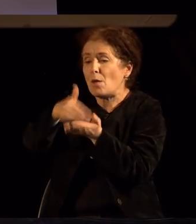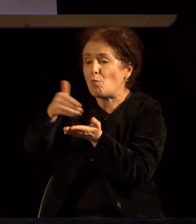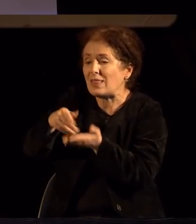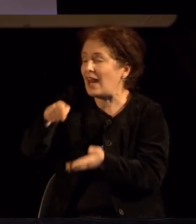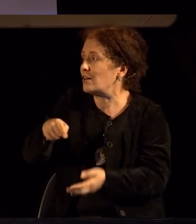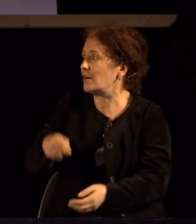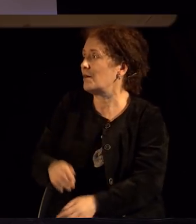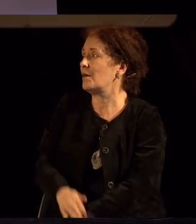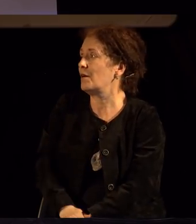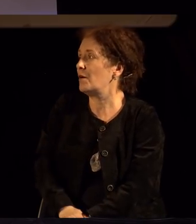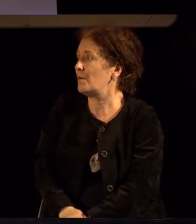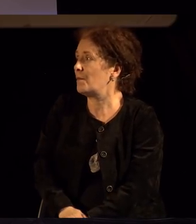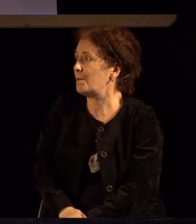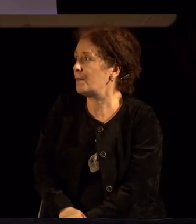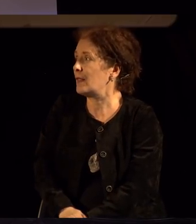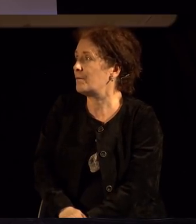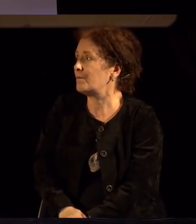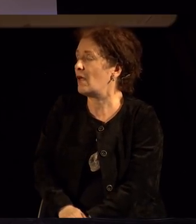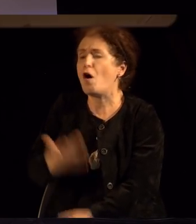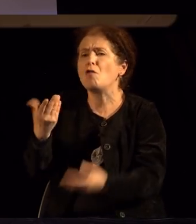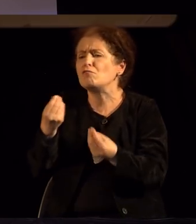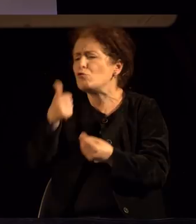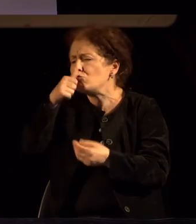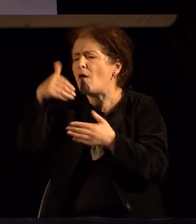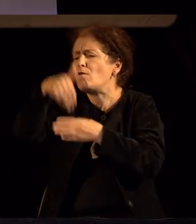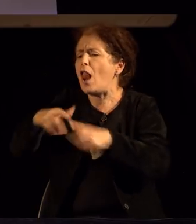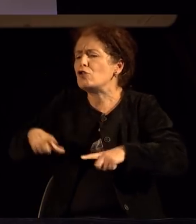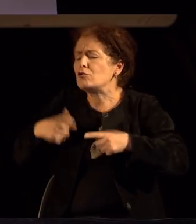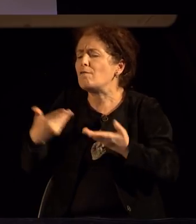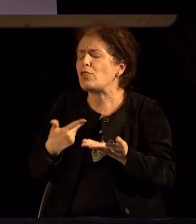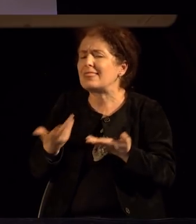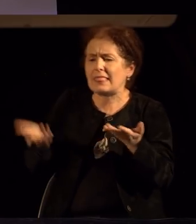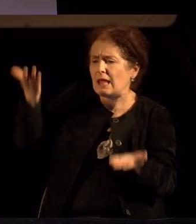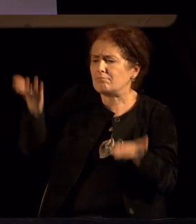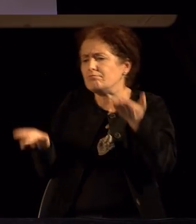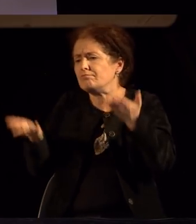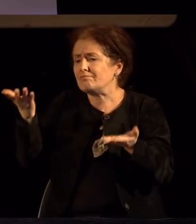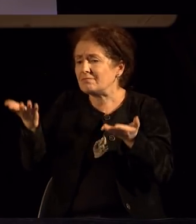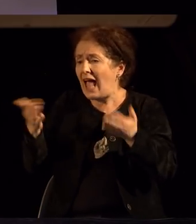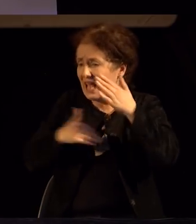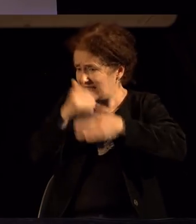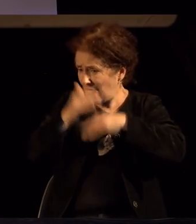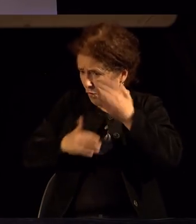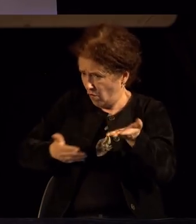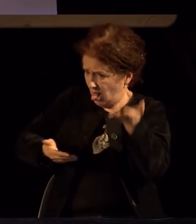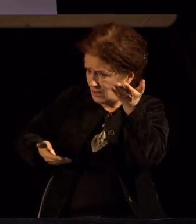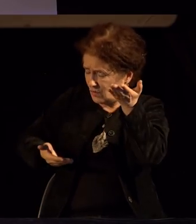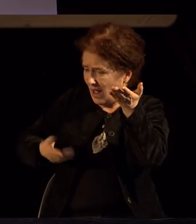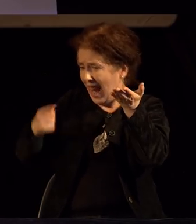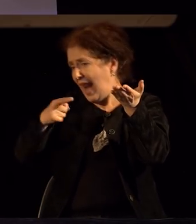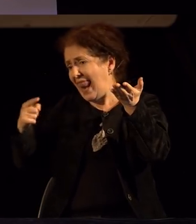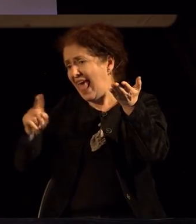таа потреба. И што во нашиот живот повеќето превладува? Задоволство или